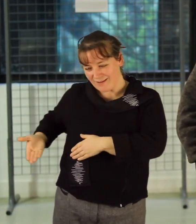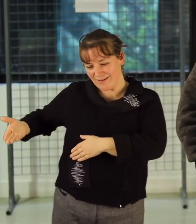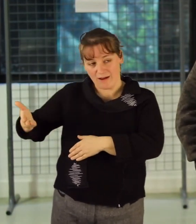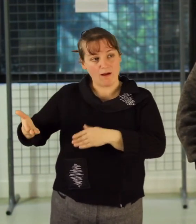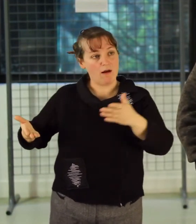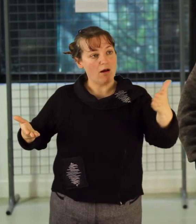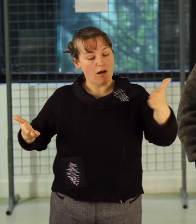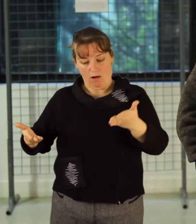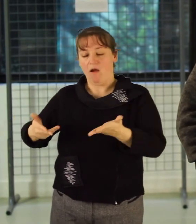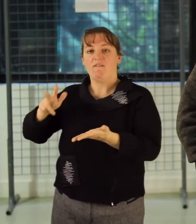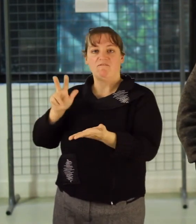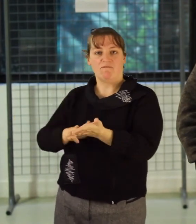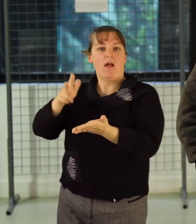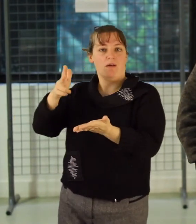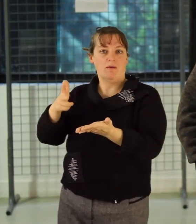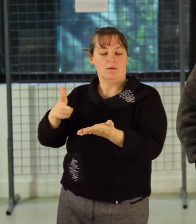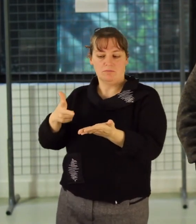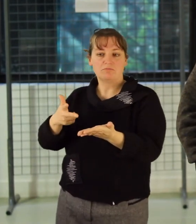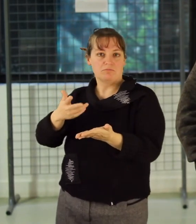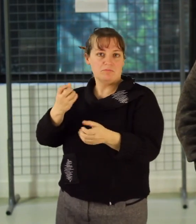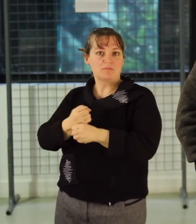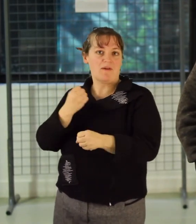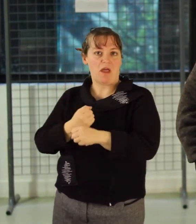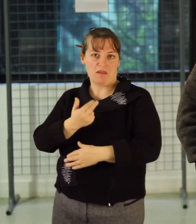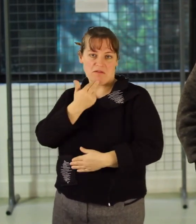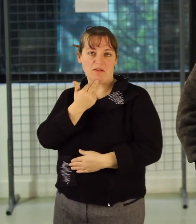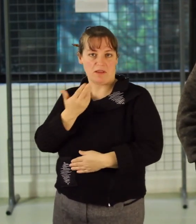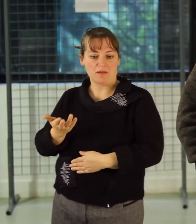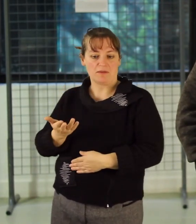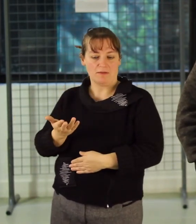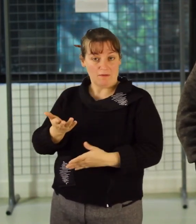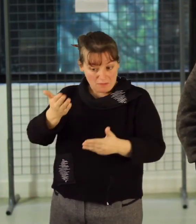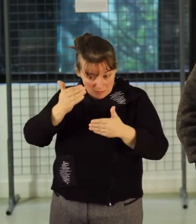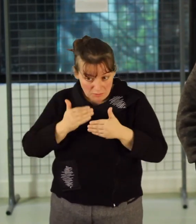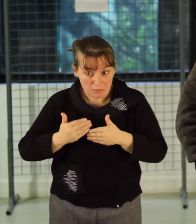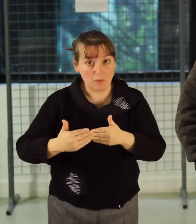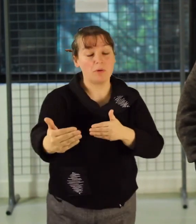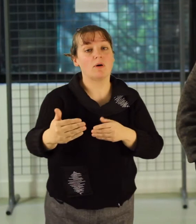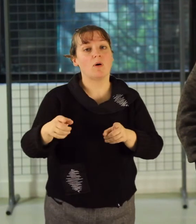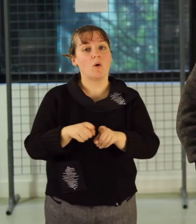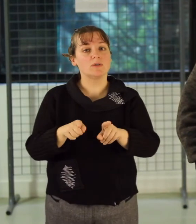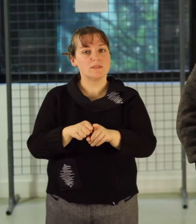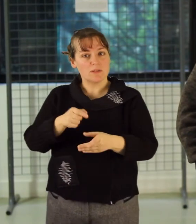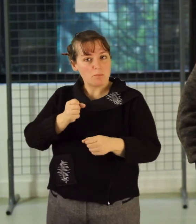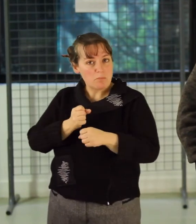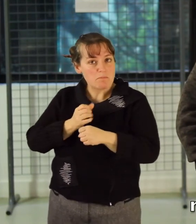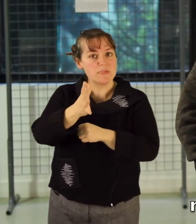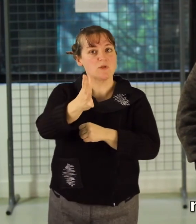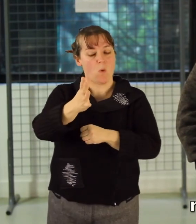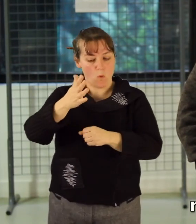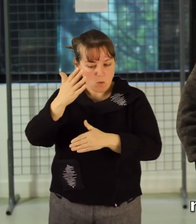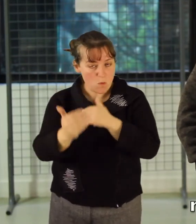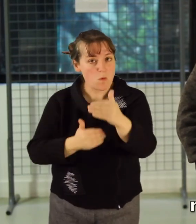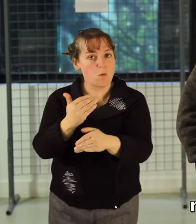notre offre. Donc le fait d'avoir obtenu ce prix, pour nous, ça valide évidemment nos choix initiaux,